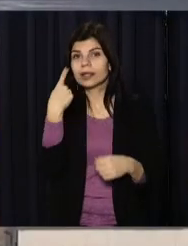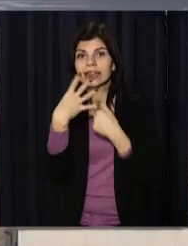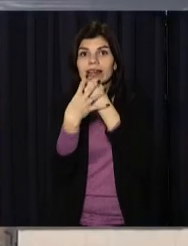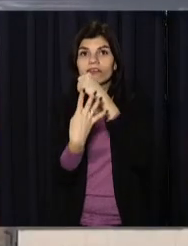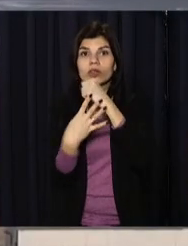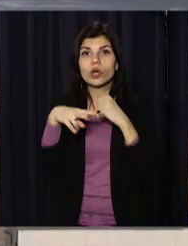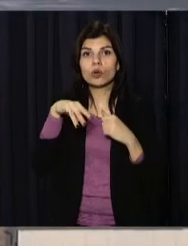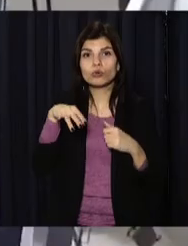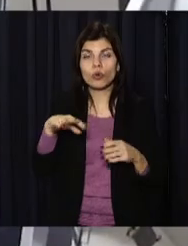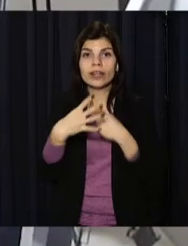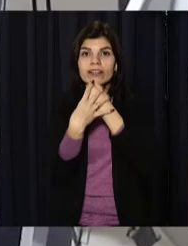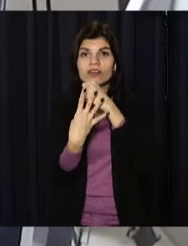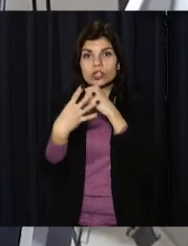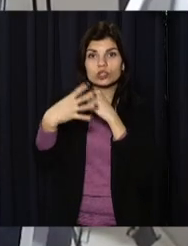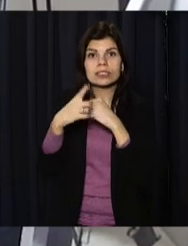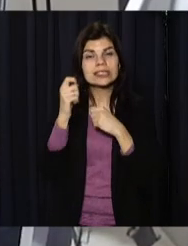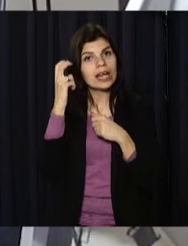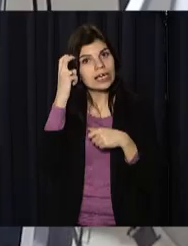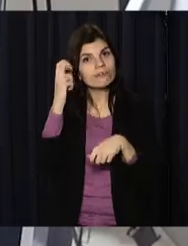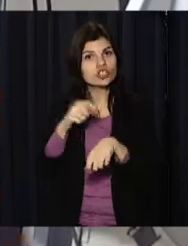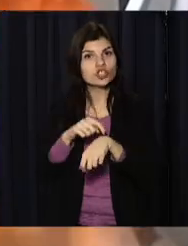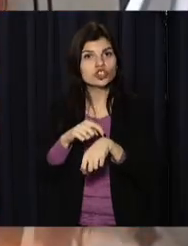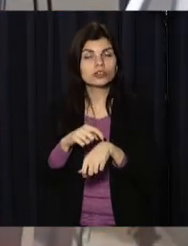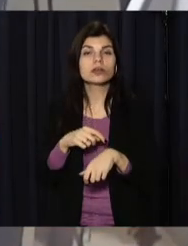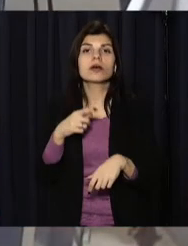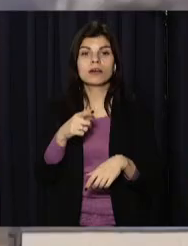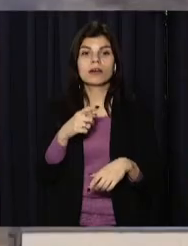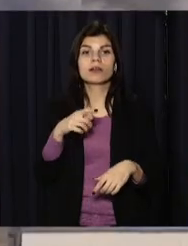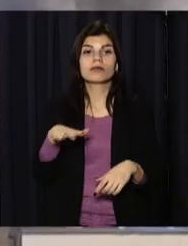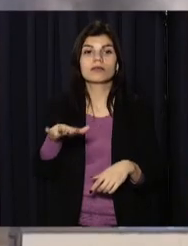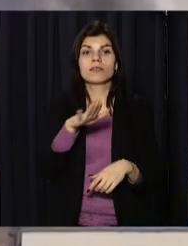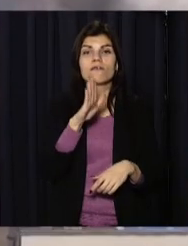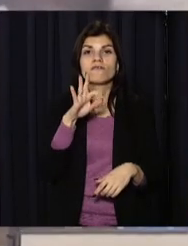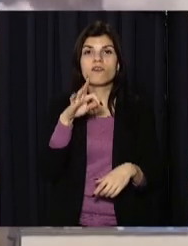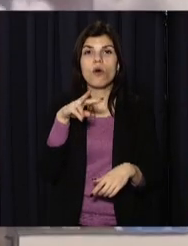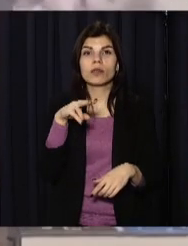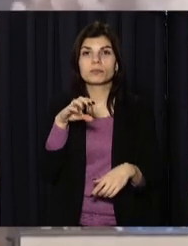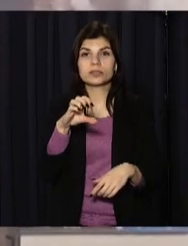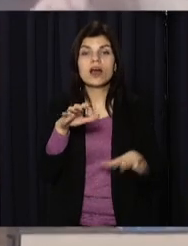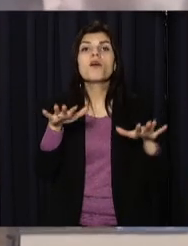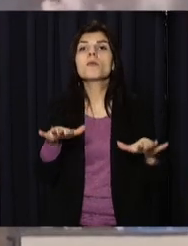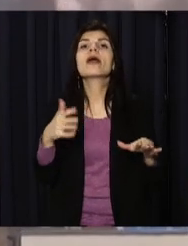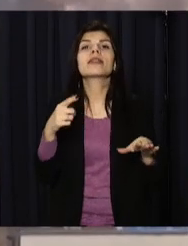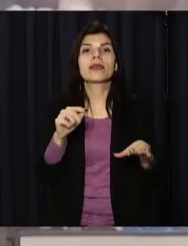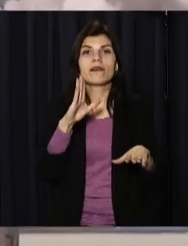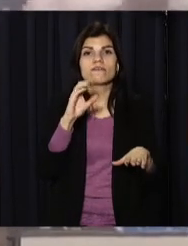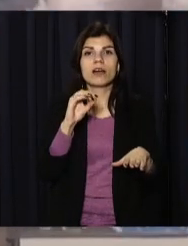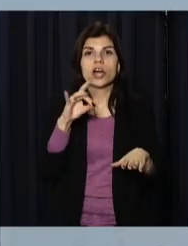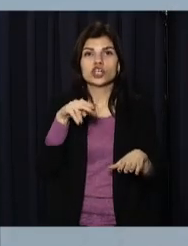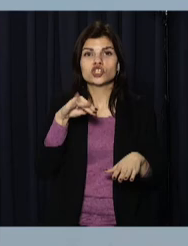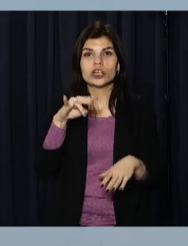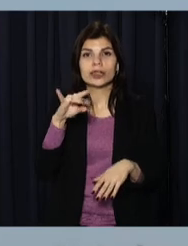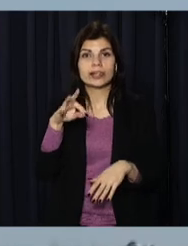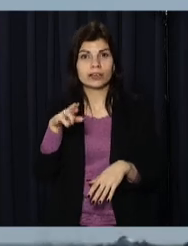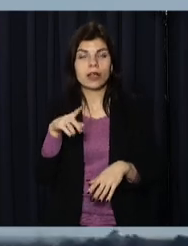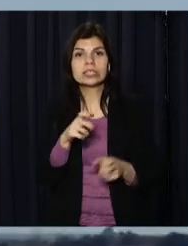лютого о 19.40 за київським часом з космодрому «Волпс» в Вірджині. У створенні ракети брали участь і